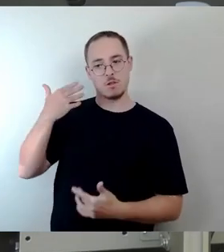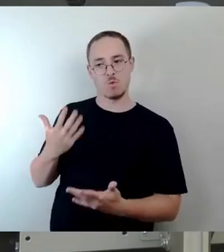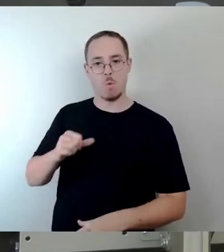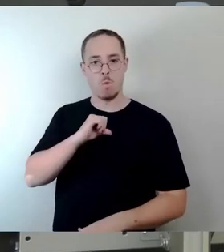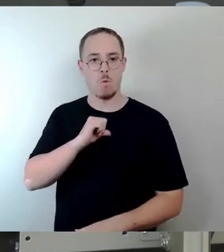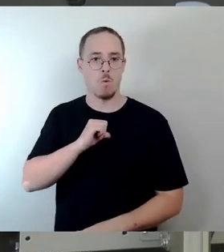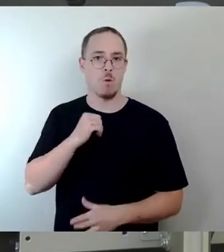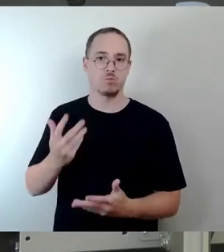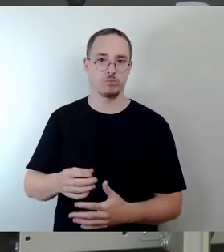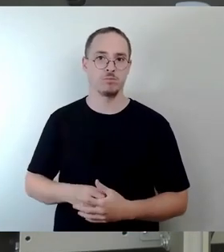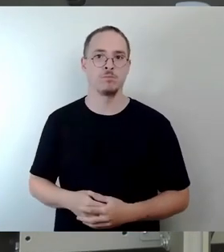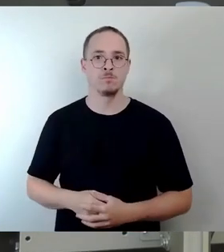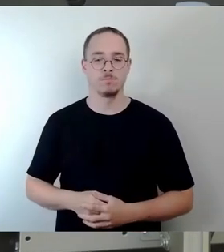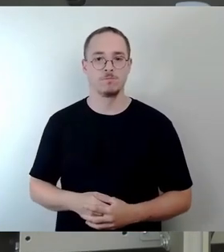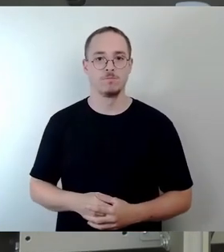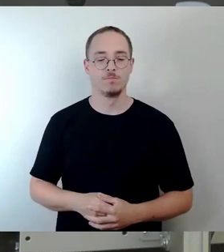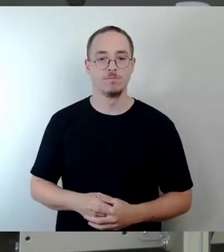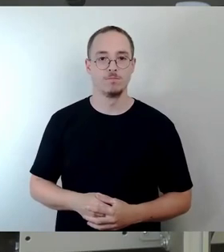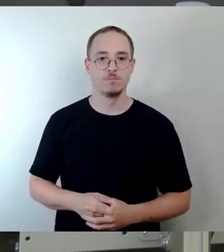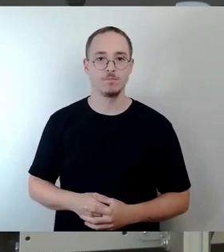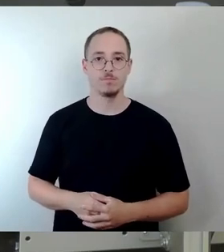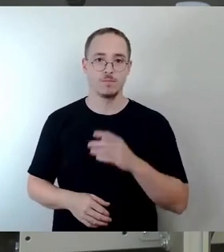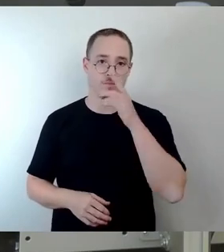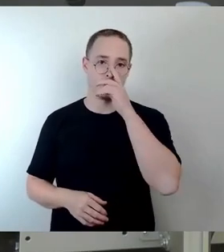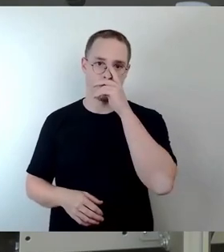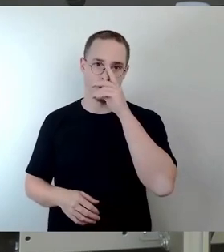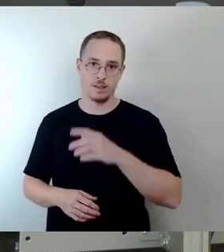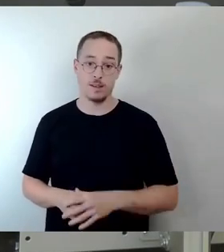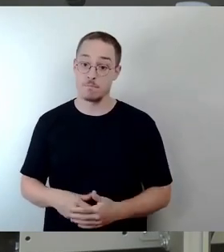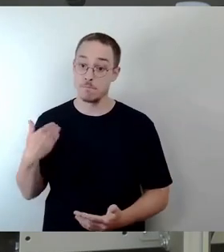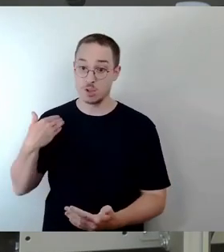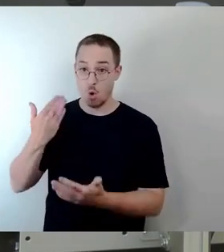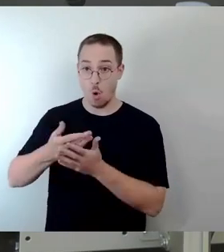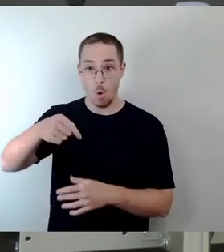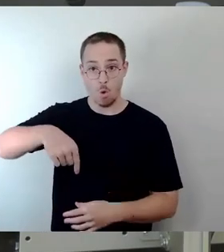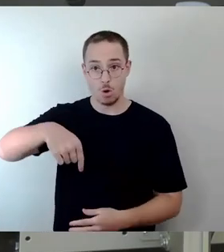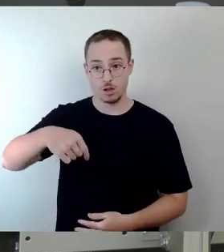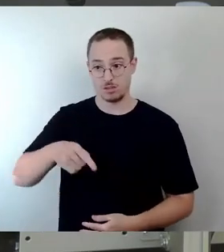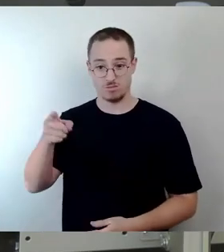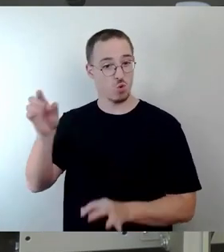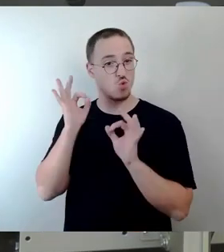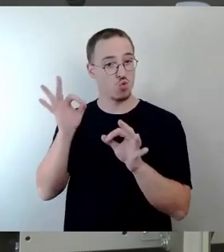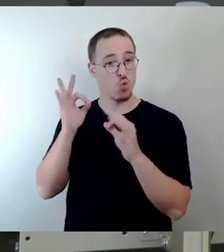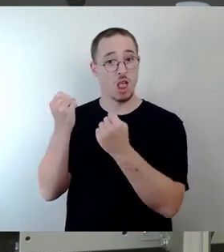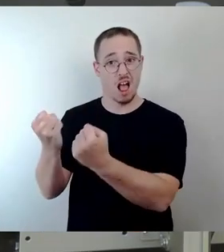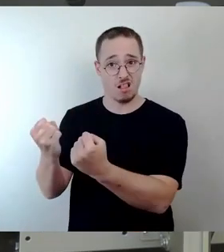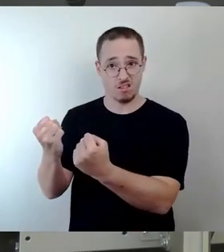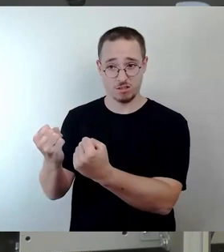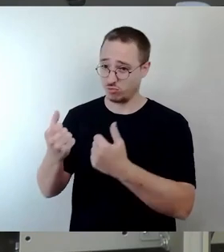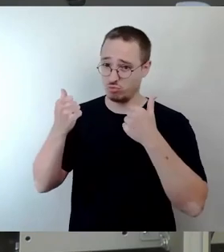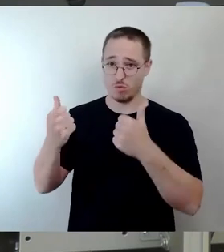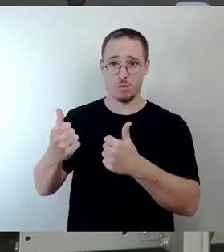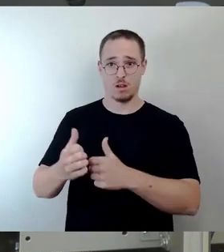Ausgestaltung der Robotronkantine ist bis heute ziemlich gut erhalten. Die künstlerische